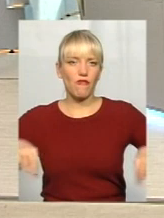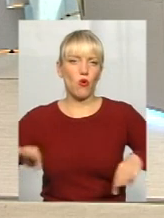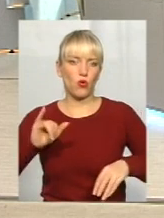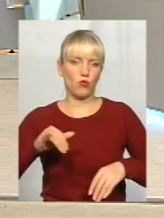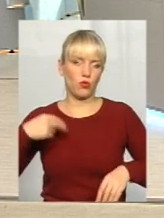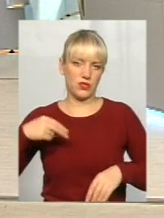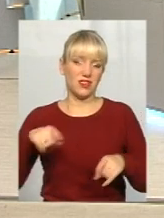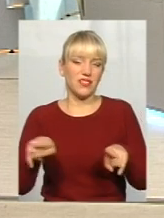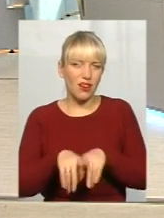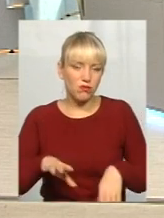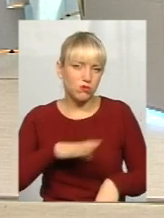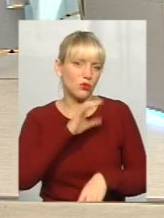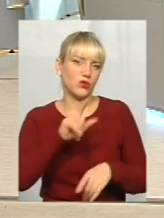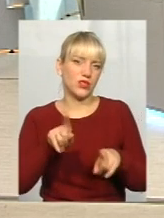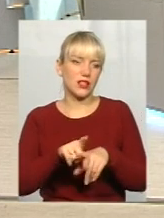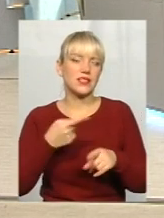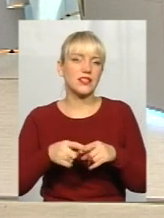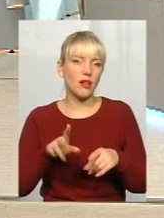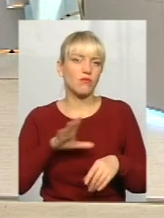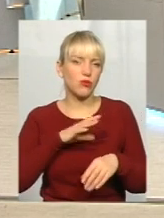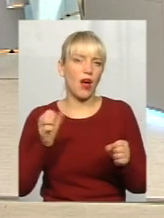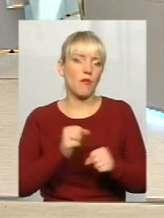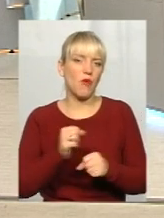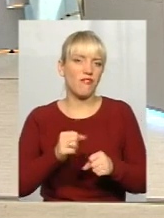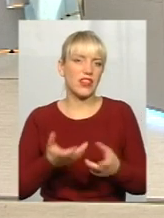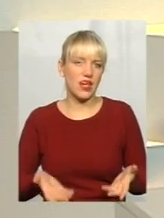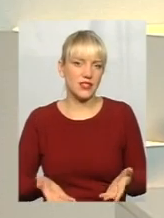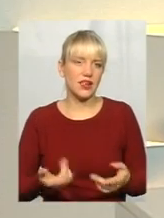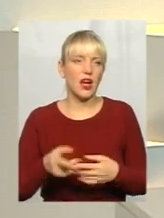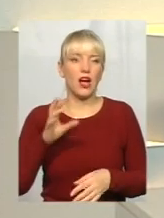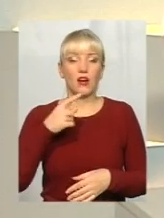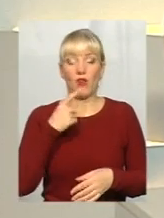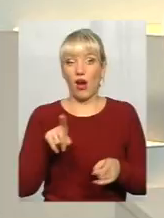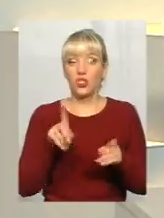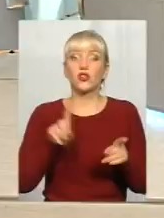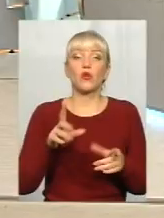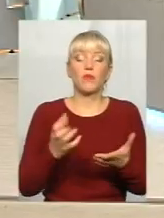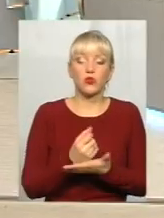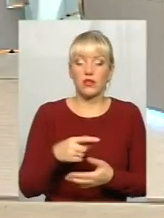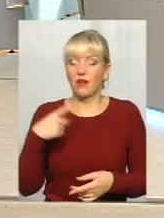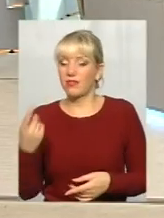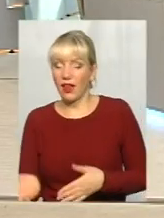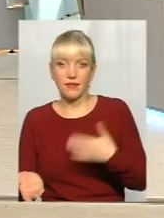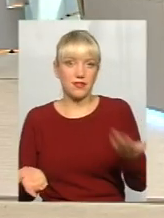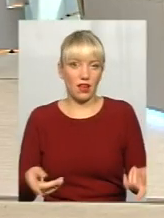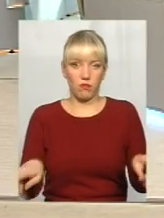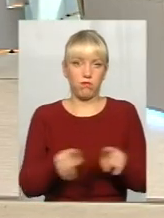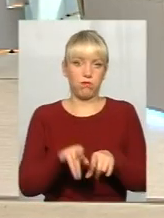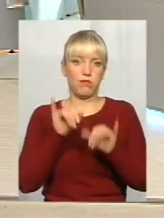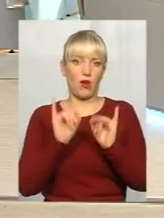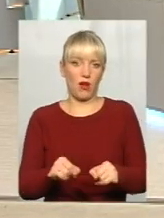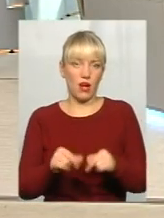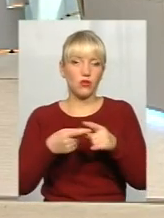призначали. Тому я кажу, це була профанація. Але це, що було... Але ж виходить так, і так погано, і так погано. А воно дійсно, і так, пане, так. Тому що